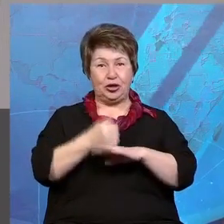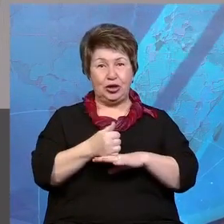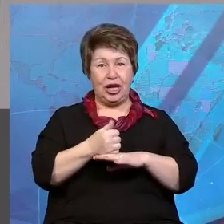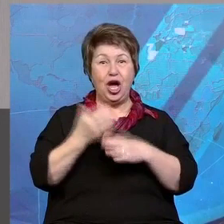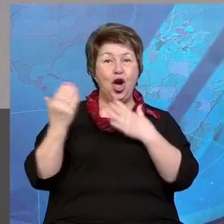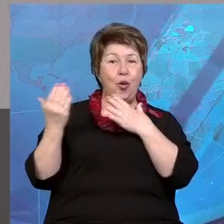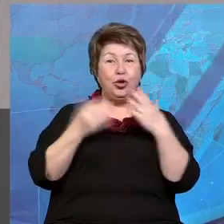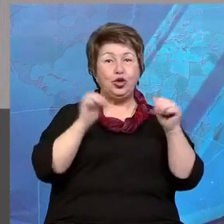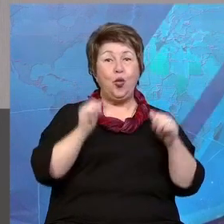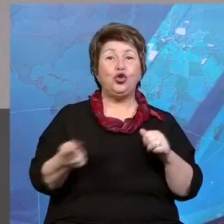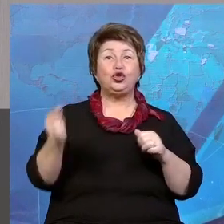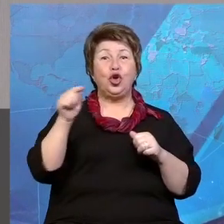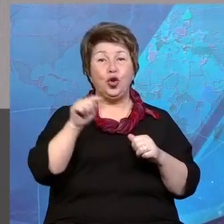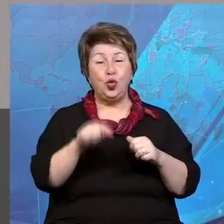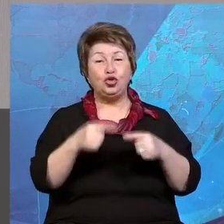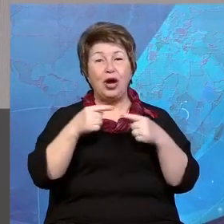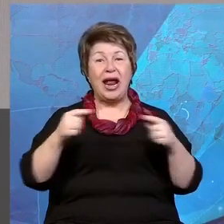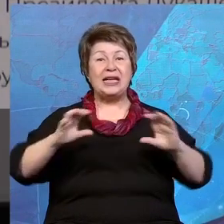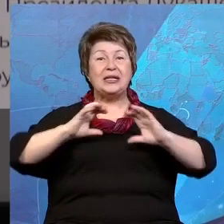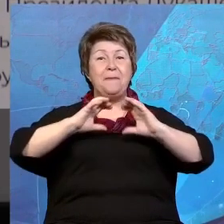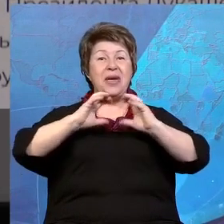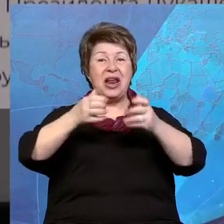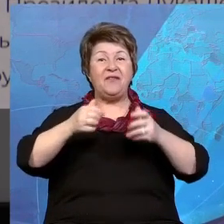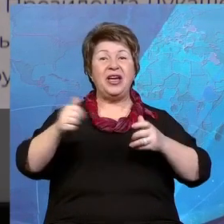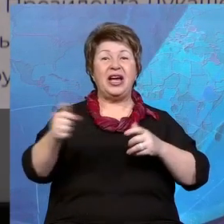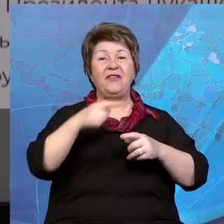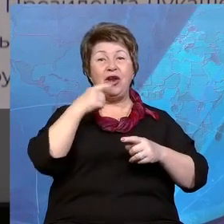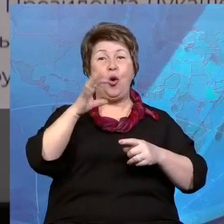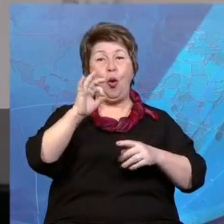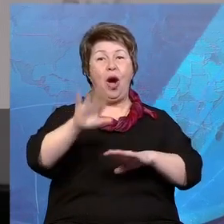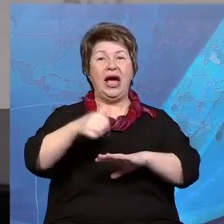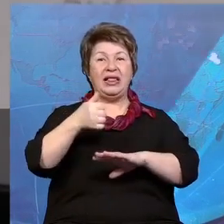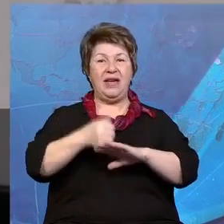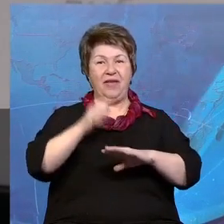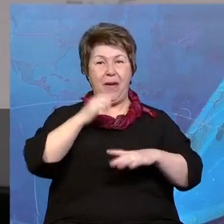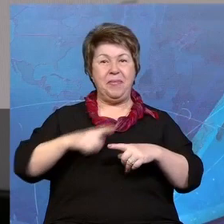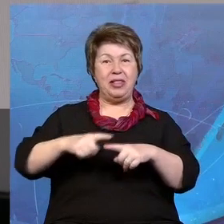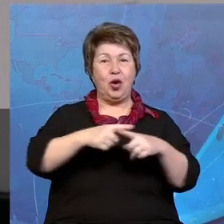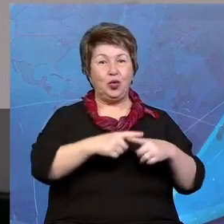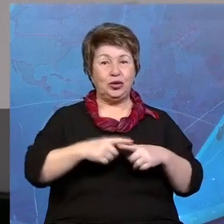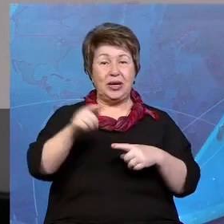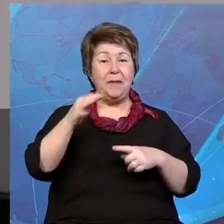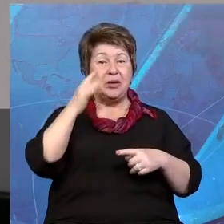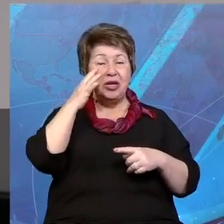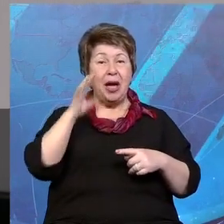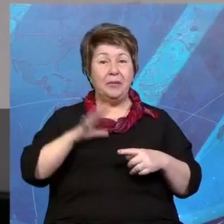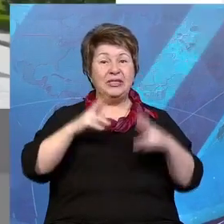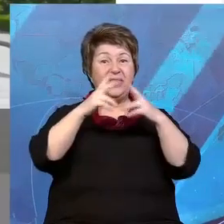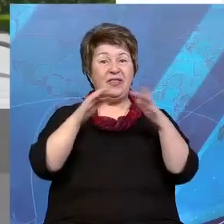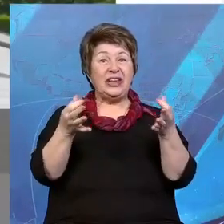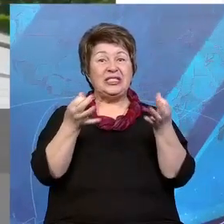прочитать можно и то, что разные мировые лидеры говорили о главе Беларуси. Ну а если вы мечтали побывать в Дворце